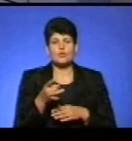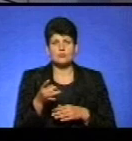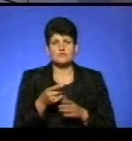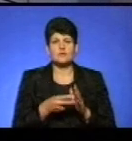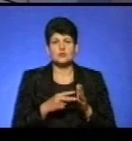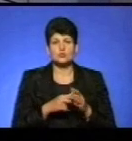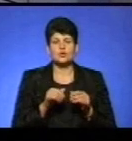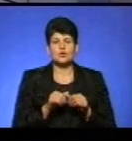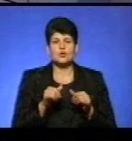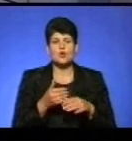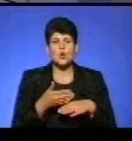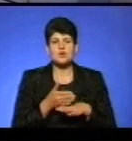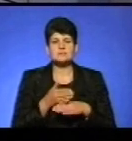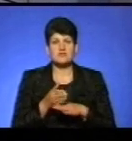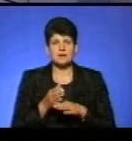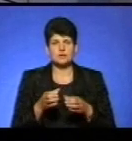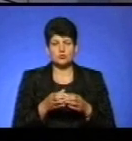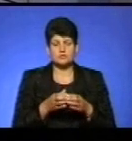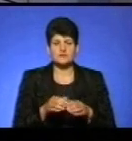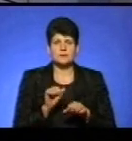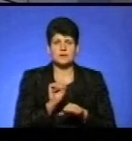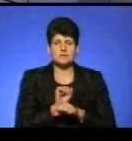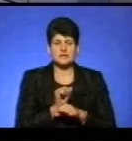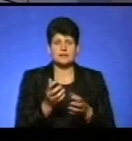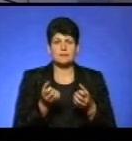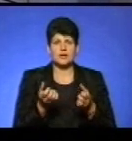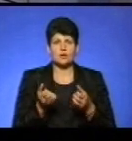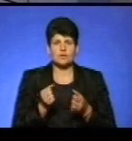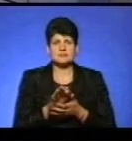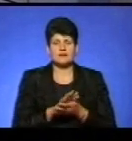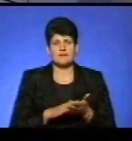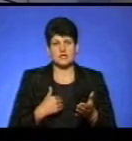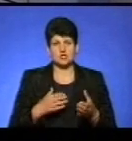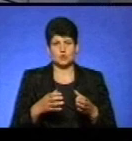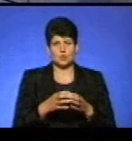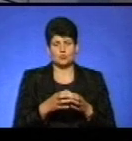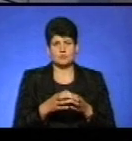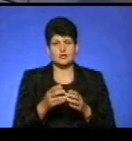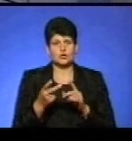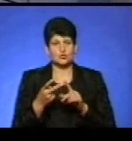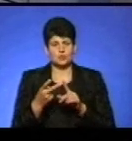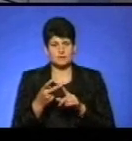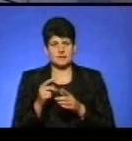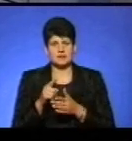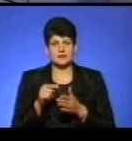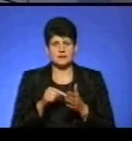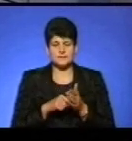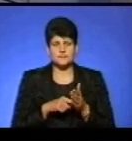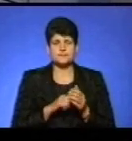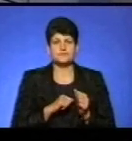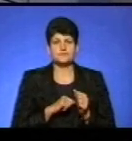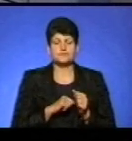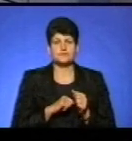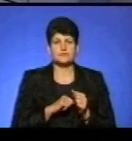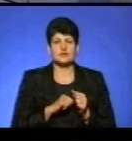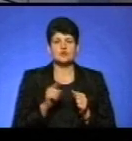далі розбувати групу, чи ви припинете прийом заяв власній групи? Дякуємо вам за запитання. І друге питання, що